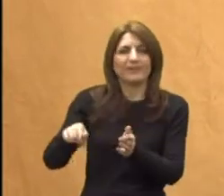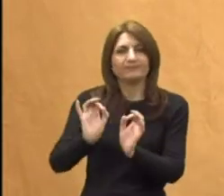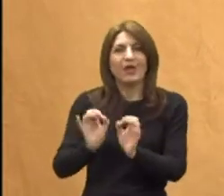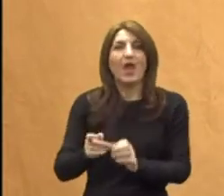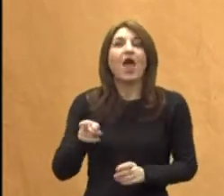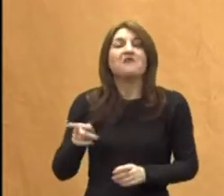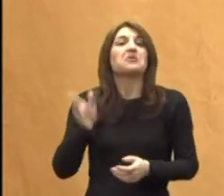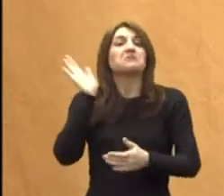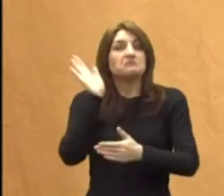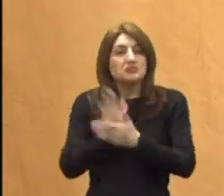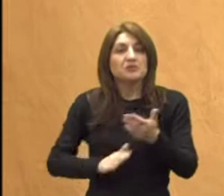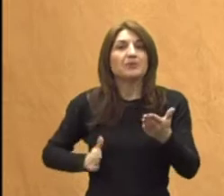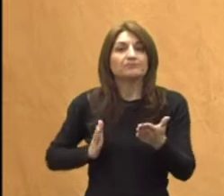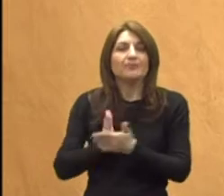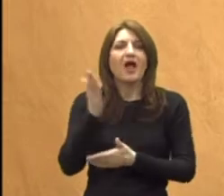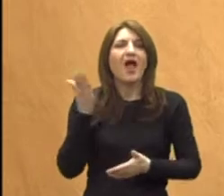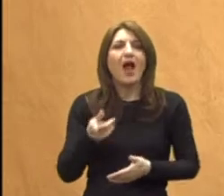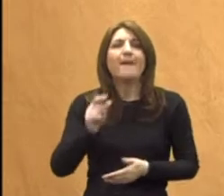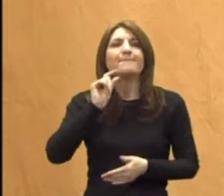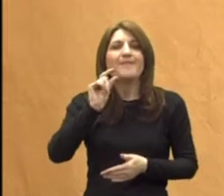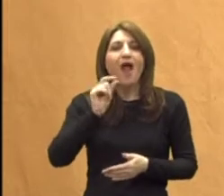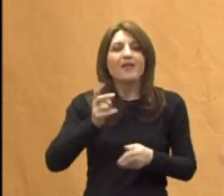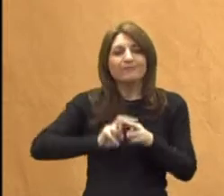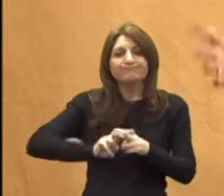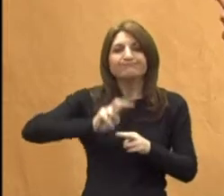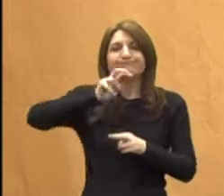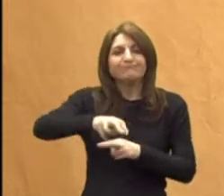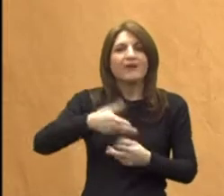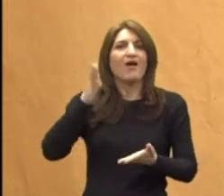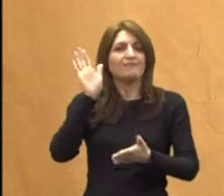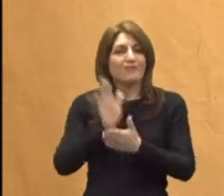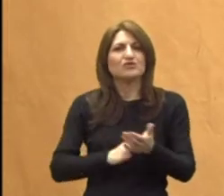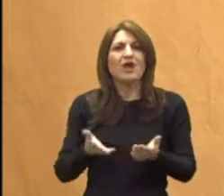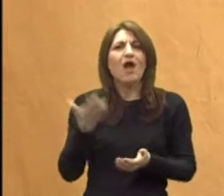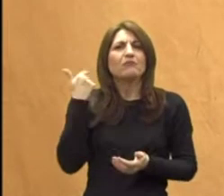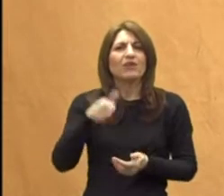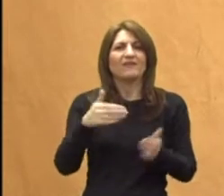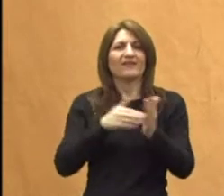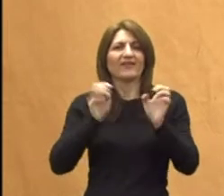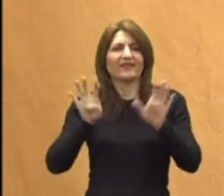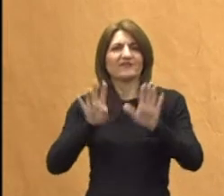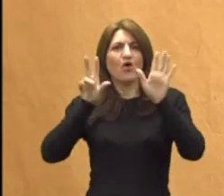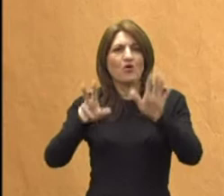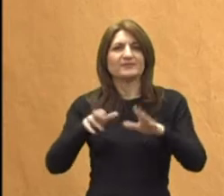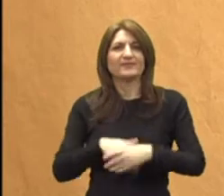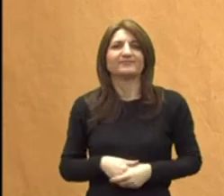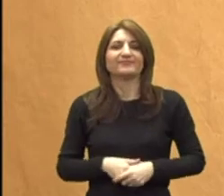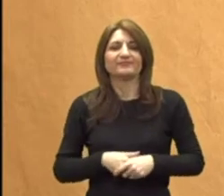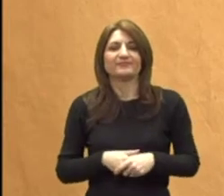krenuli s onim, ja to uvijek zovem, malim korakom. Kako je to bilo 1998. godine? Pa,